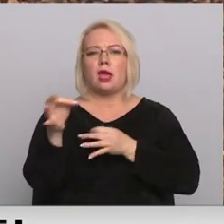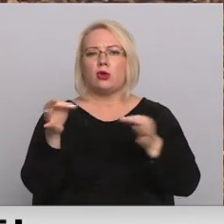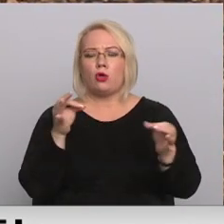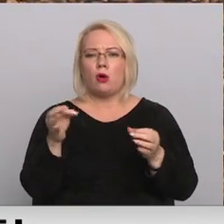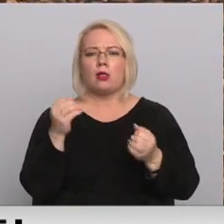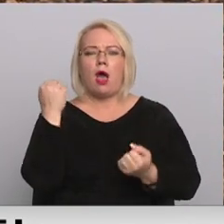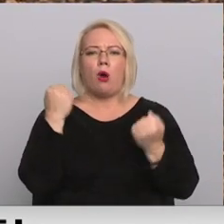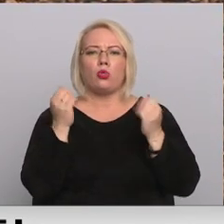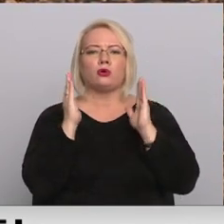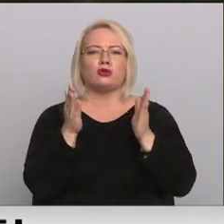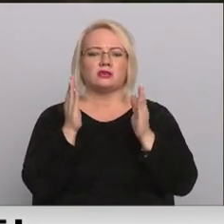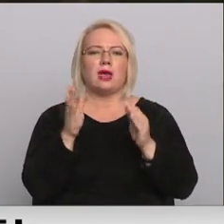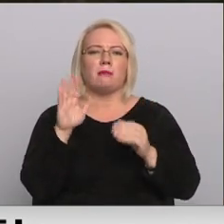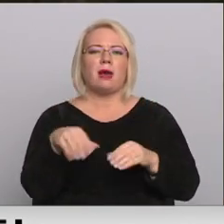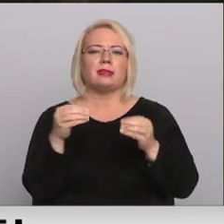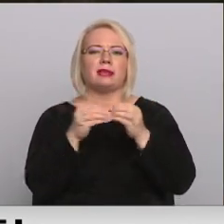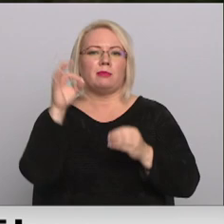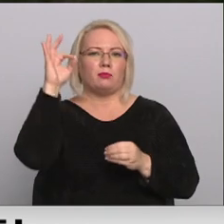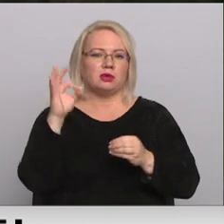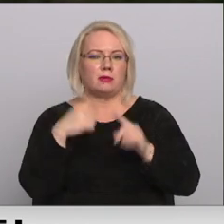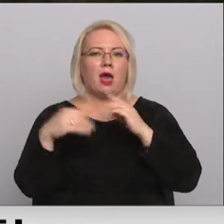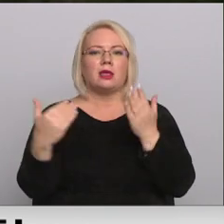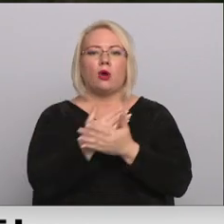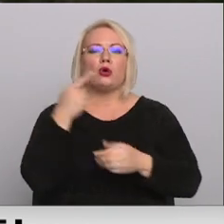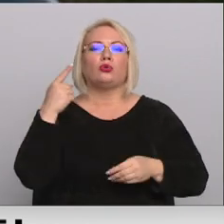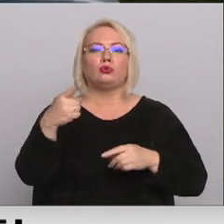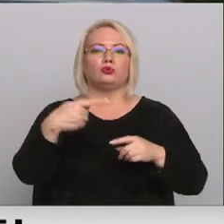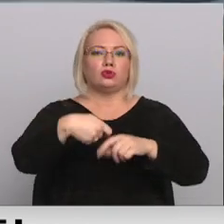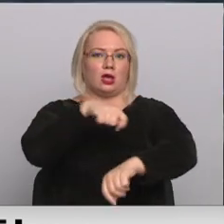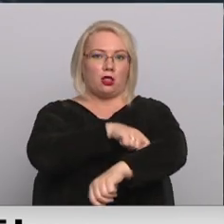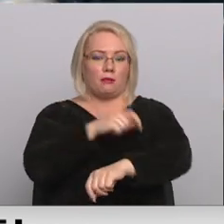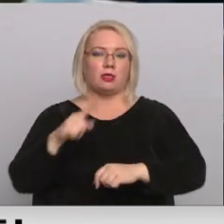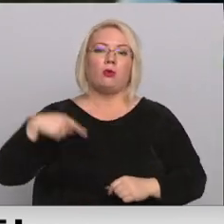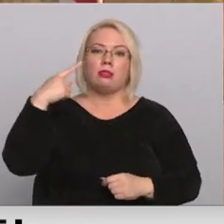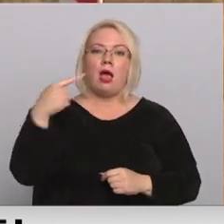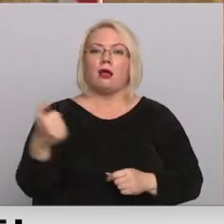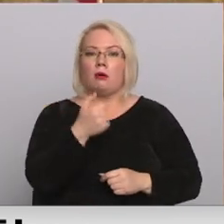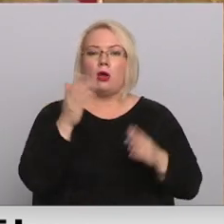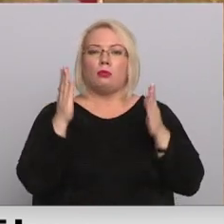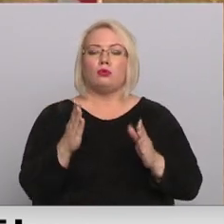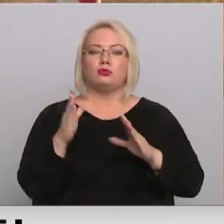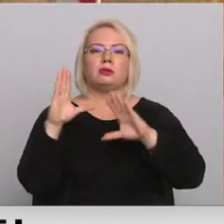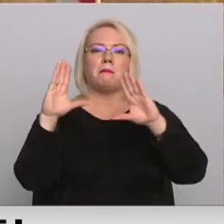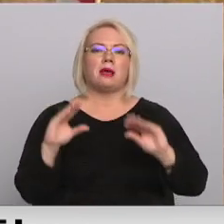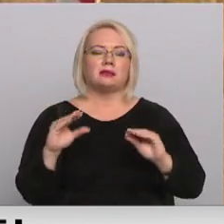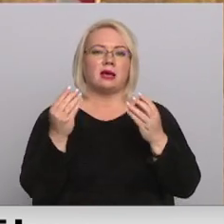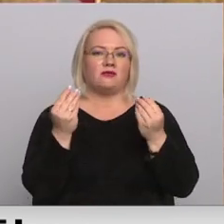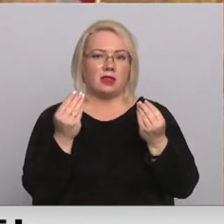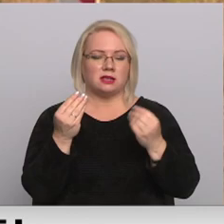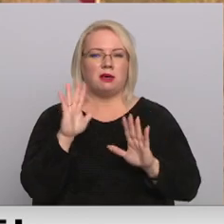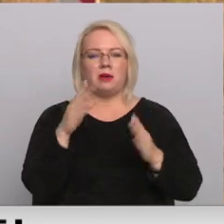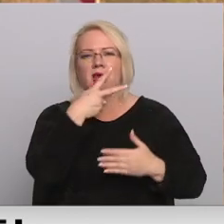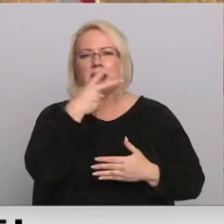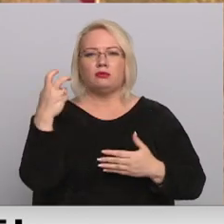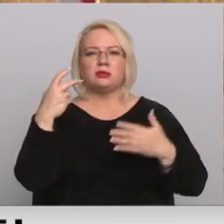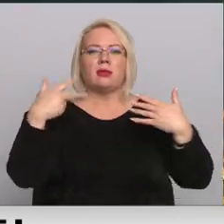skaitu par 10% atjaunojot ap tūkstošu kilometru. Nākamgad gan būs pieejams mazāks finansējums – ap 280